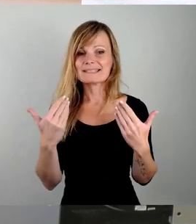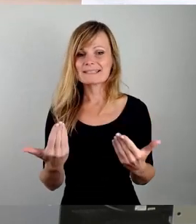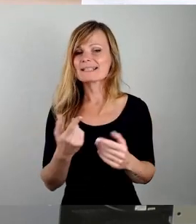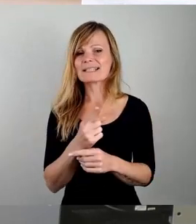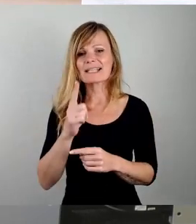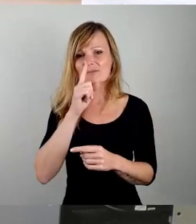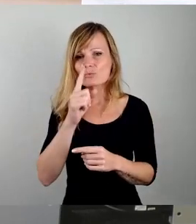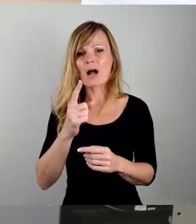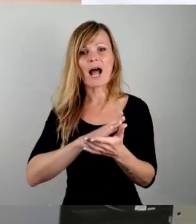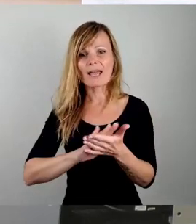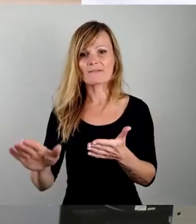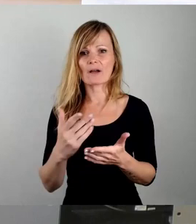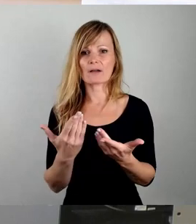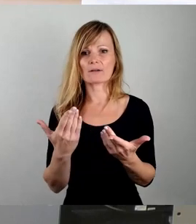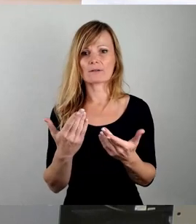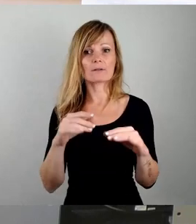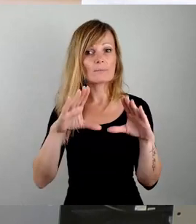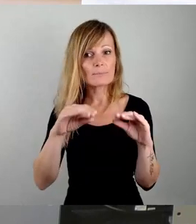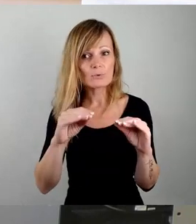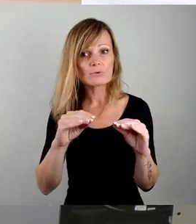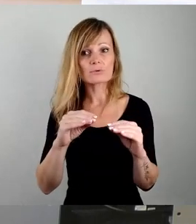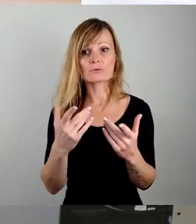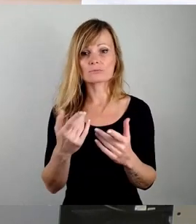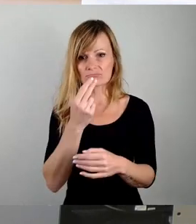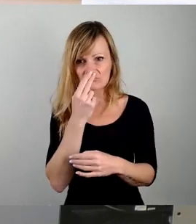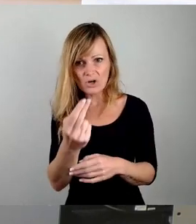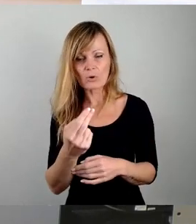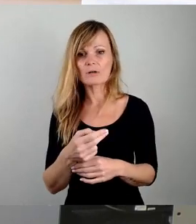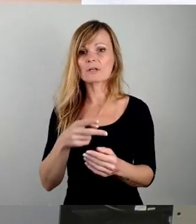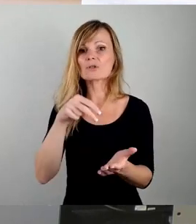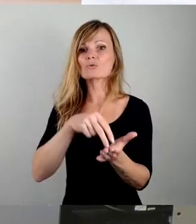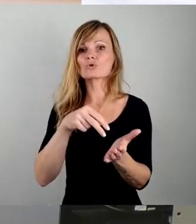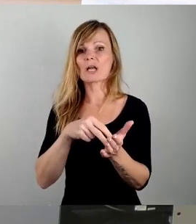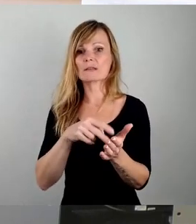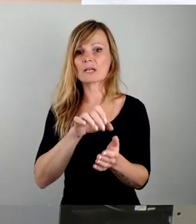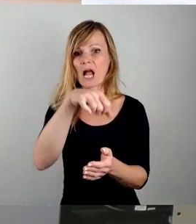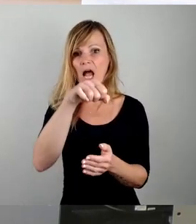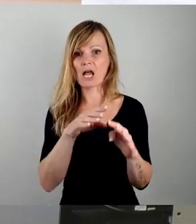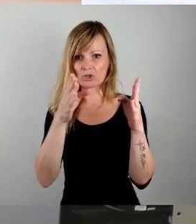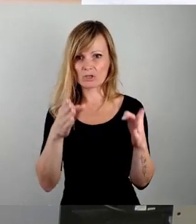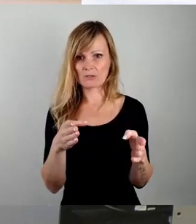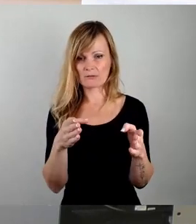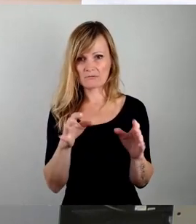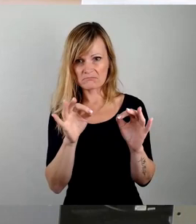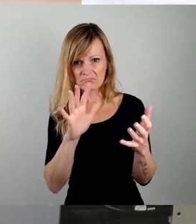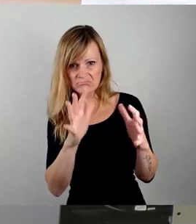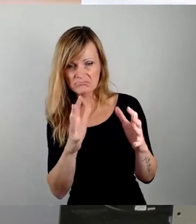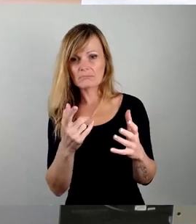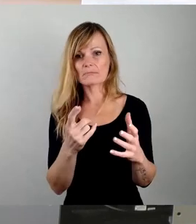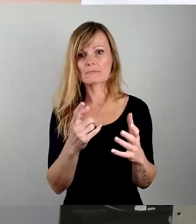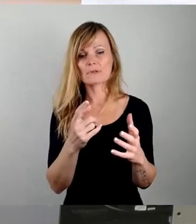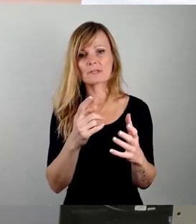einfach die Nutzung und der Zustand der Garagen betrachtet wird, sondern dann, dass man auch schaut, was für Strukturen stecken dahinter, was für